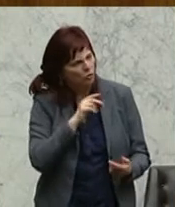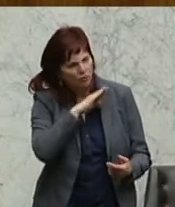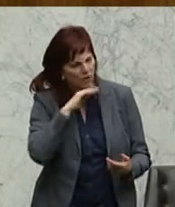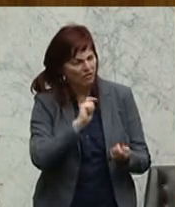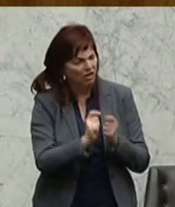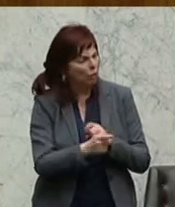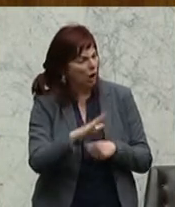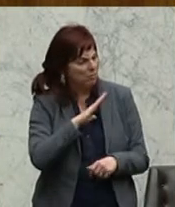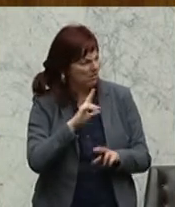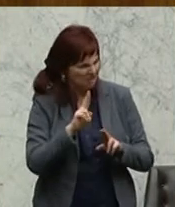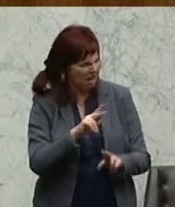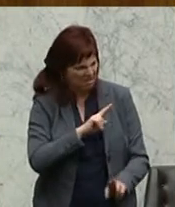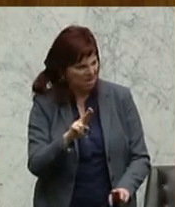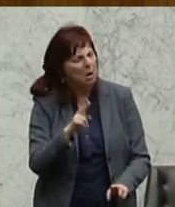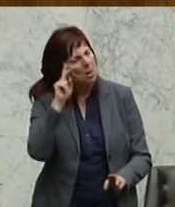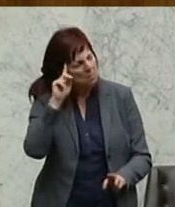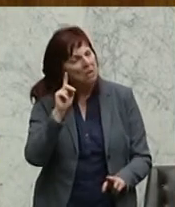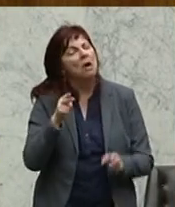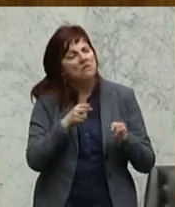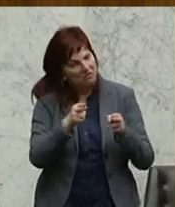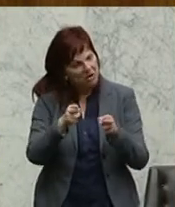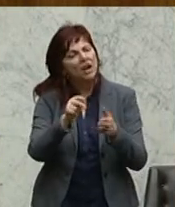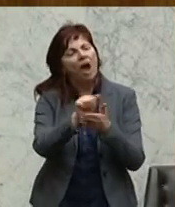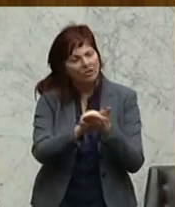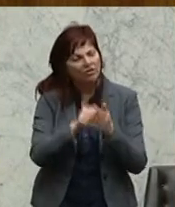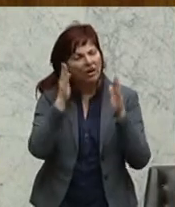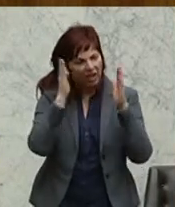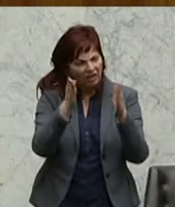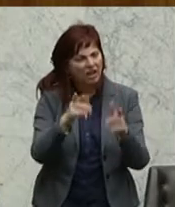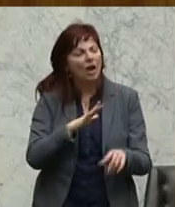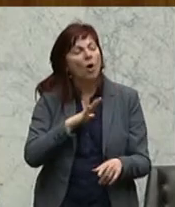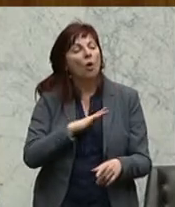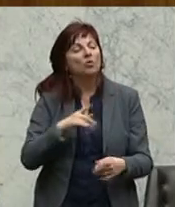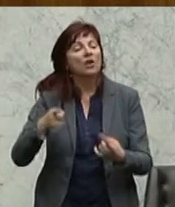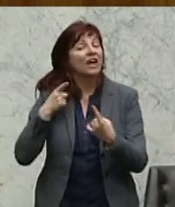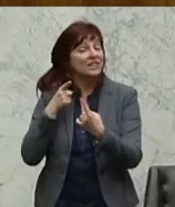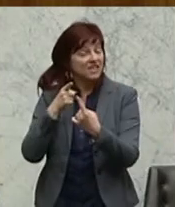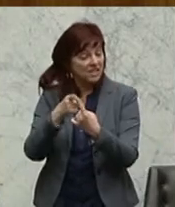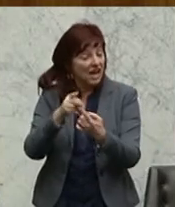sich das als Zielformulierung mit auf den Weg nimmt, da habt ihr uns jedenfalls als Partner.